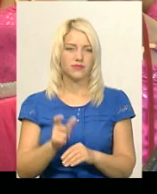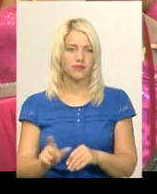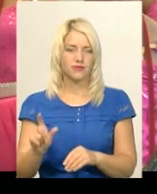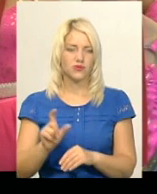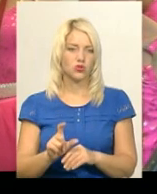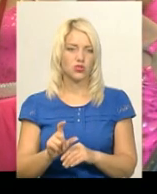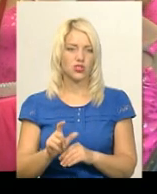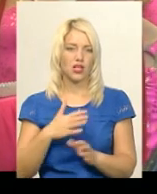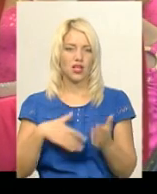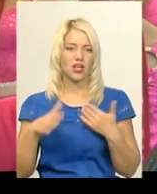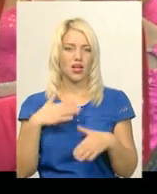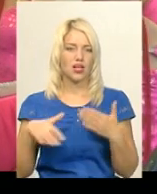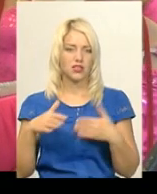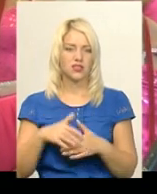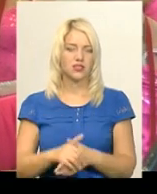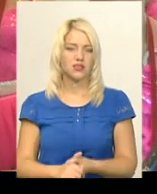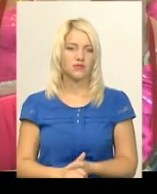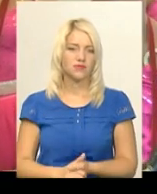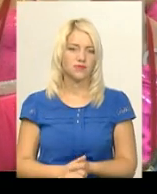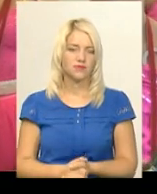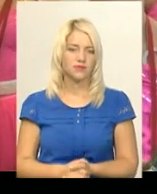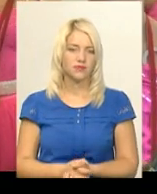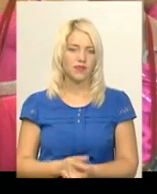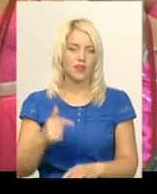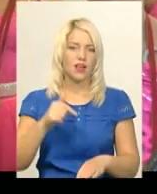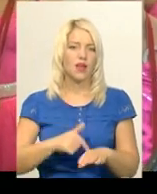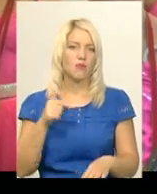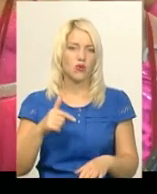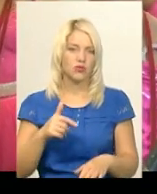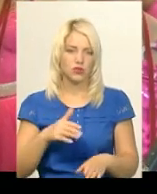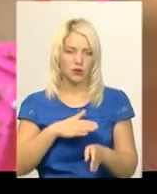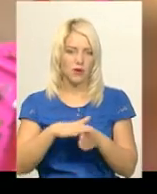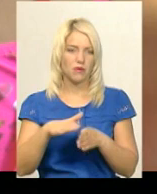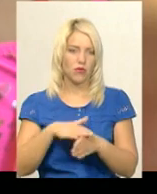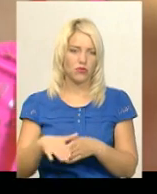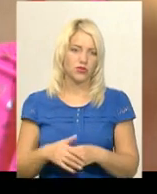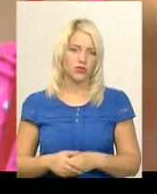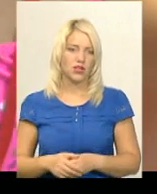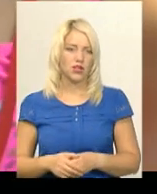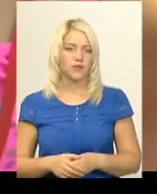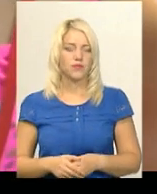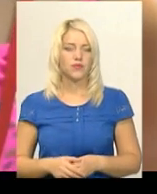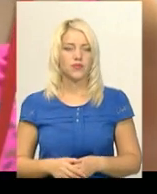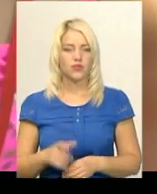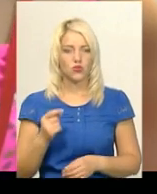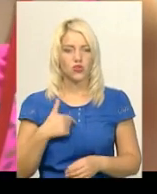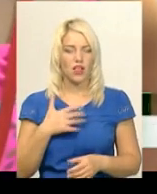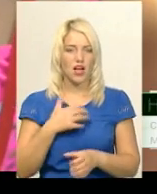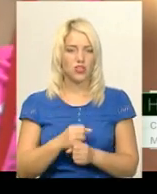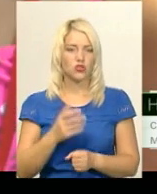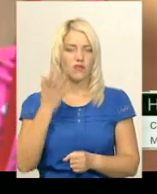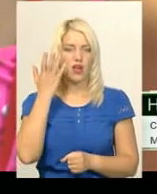Дуже радість, емоції перехоплюють просто. Трошки налаштовано, а коли